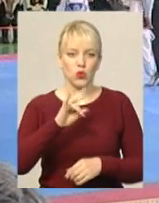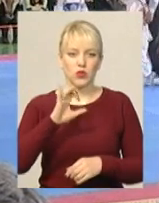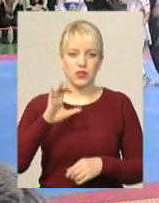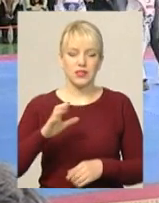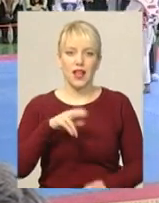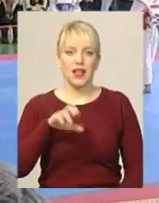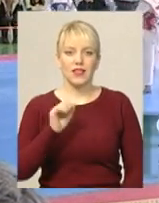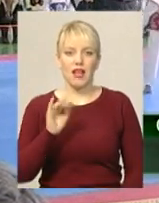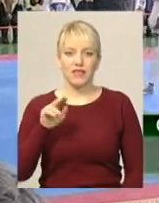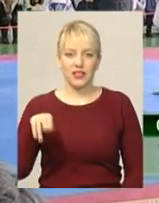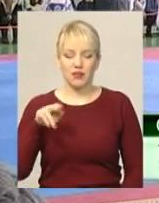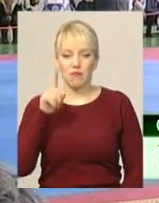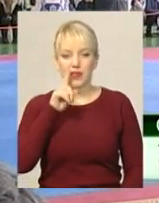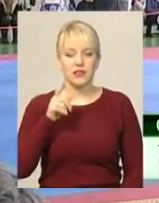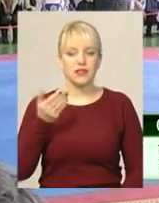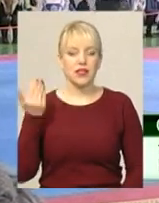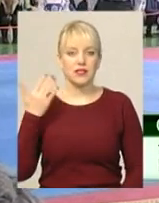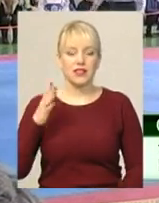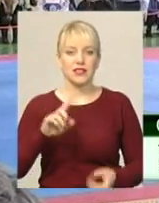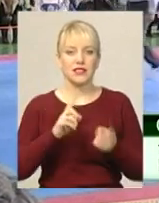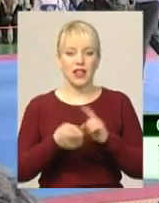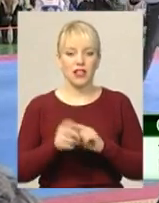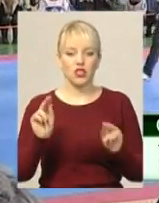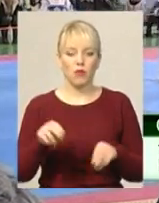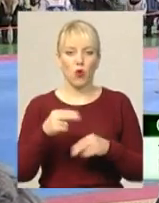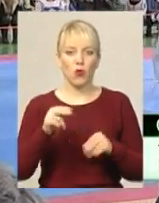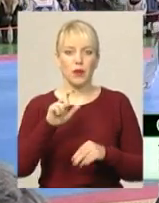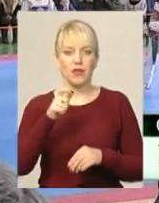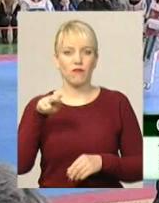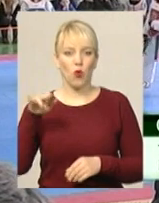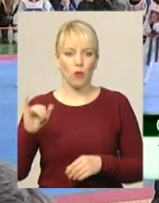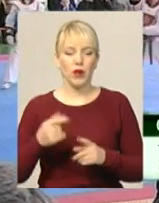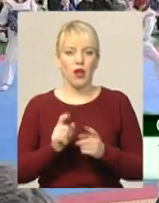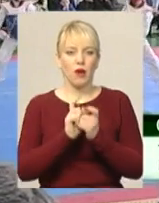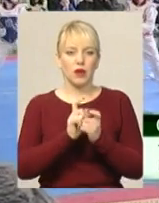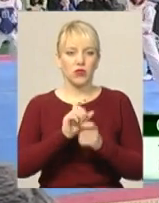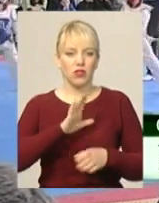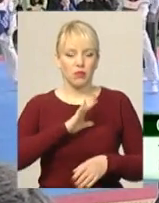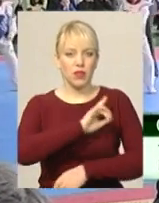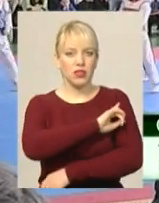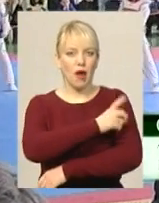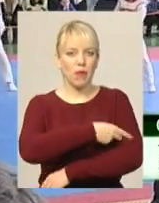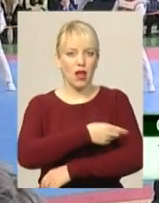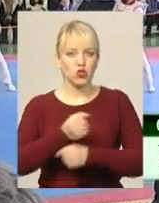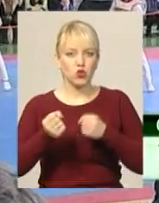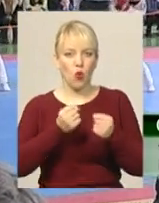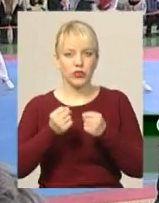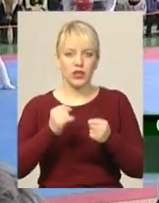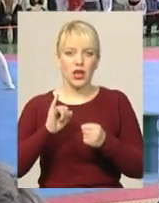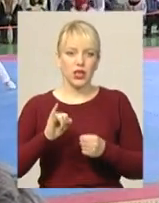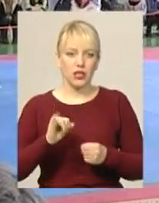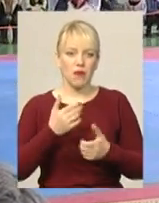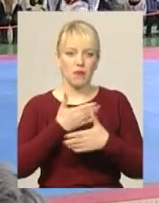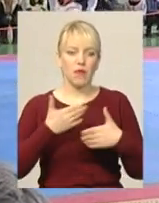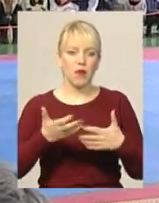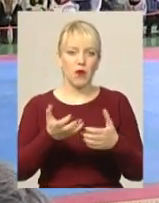місяць тому став чемпіоном Європи І поєдинок був доволі напряжений, і ми отримали